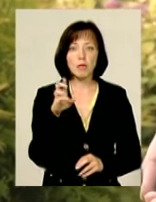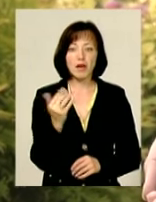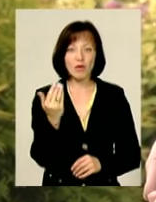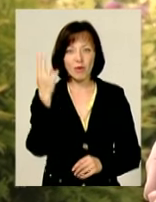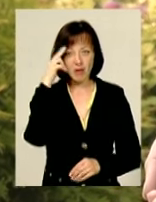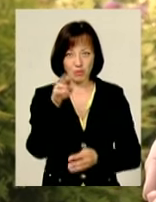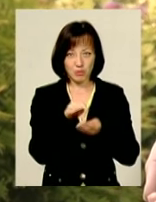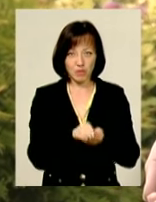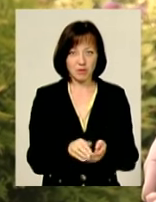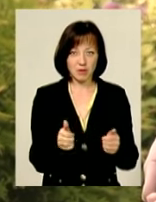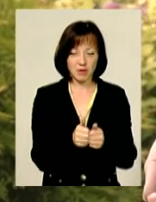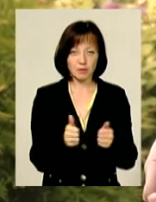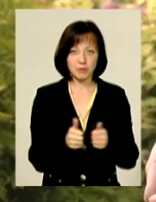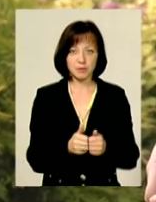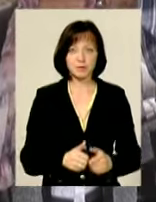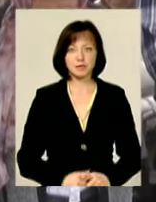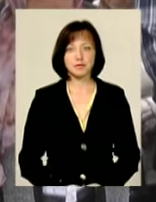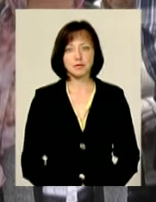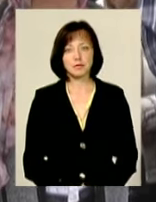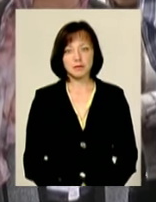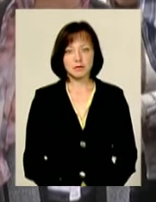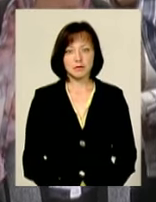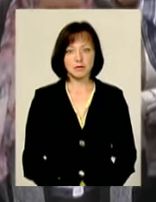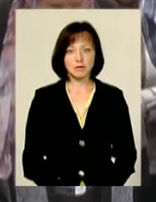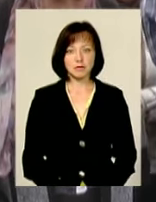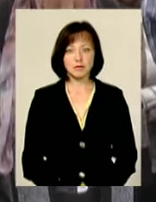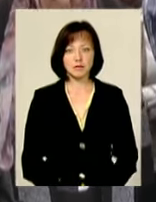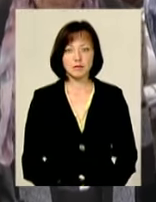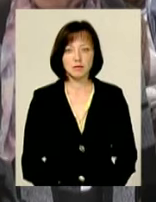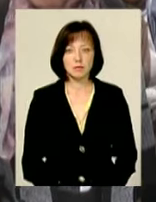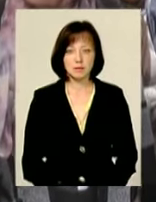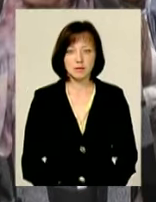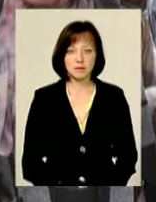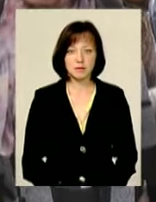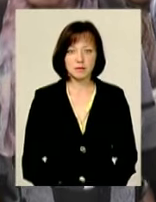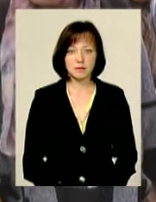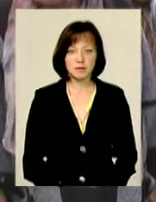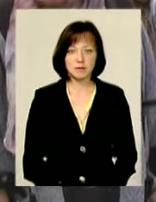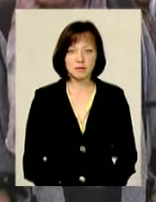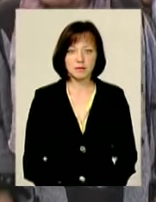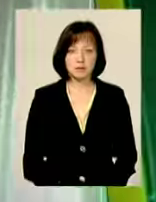його дядька Світлана Русіна, Володимир Саприкін, з Красилова, для інформаційного випуску